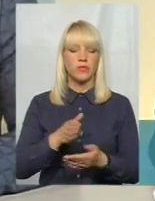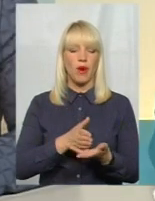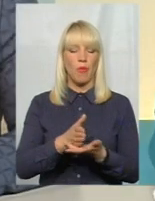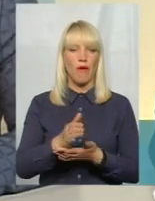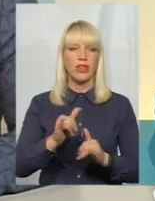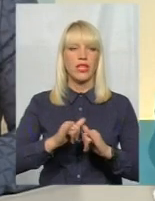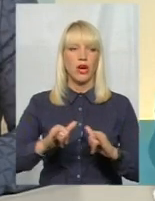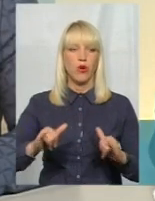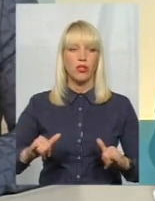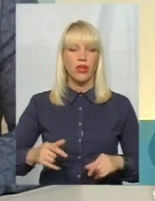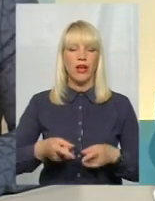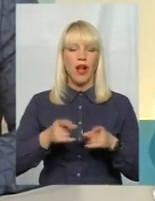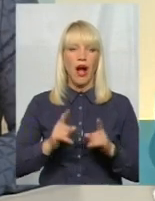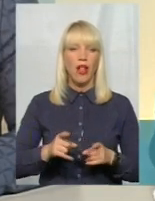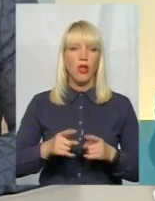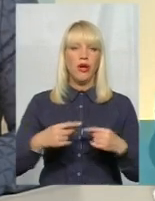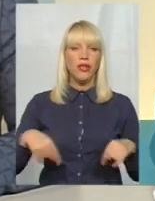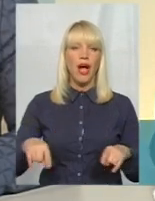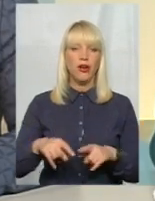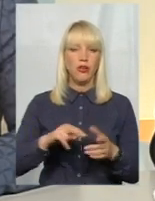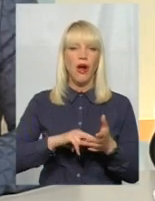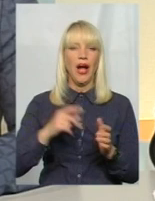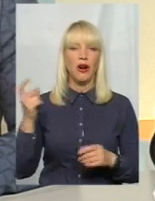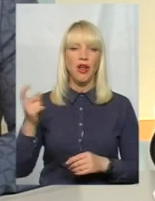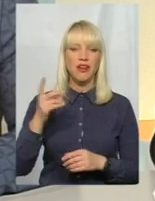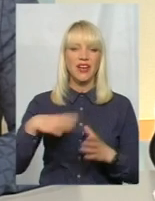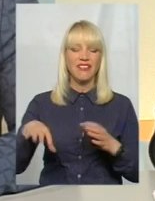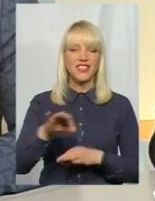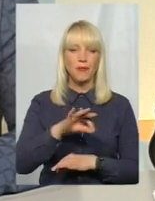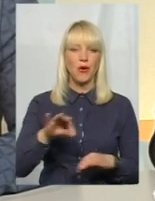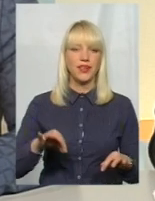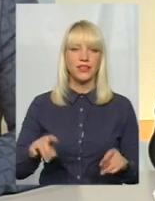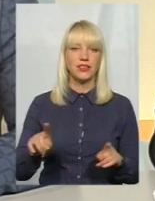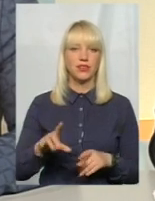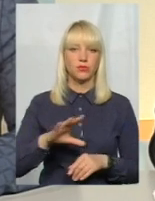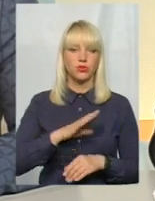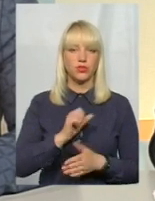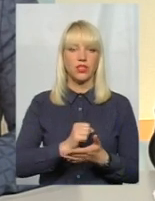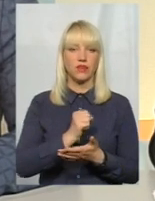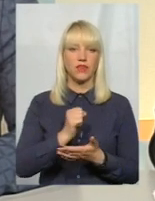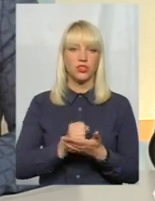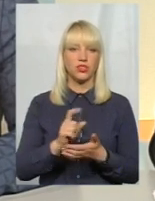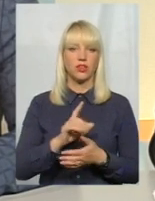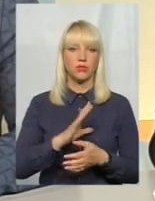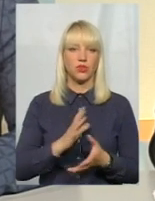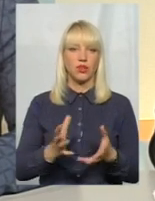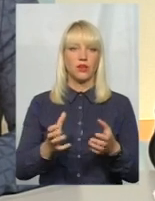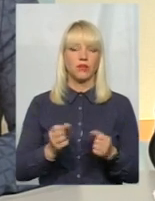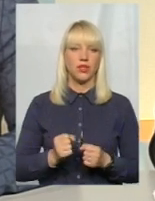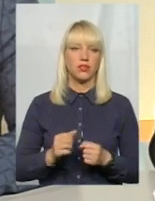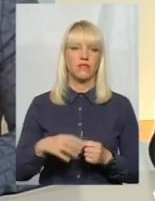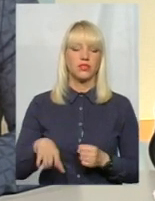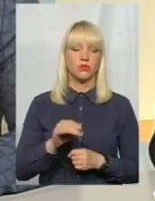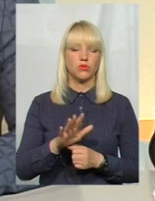розвиток реального сектору економіки, і всі проєкти, які були затверджені, які прийняті до розгляду, всі будуть